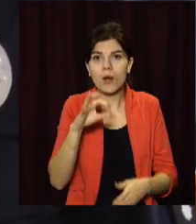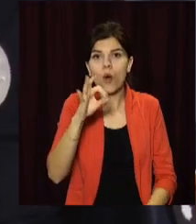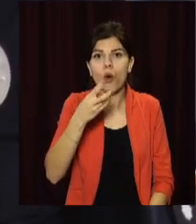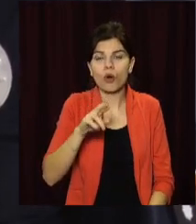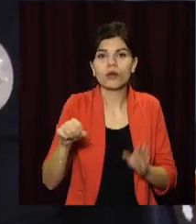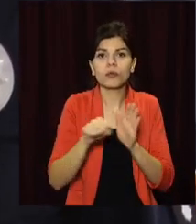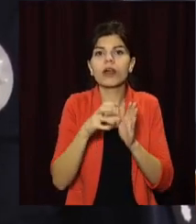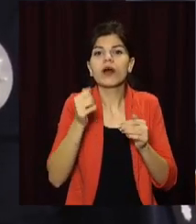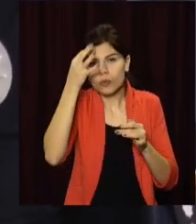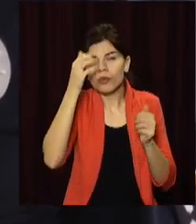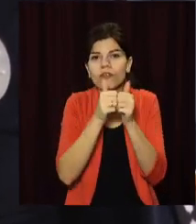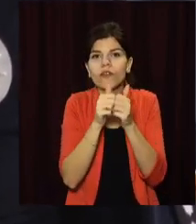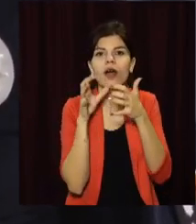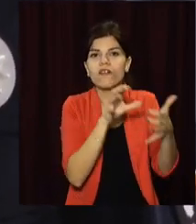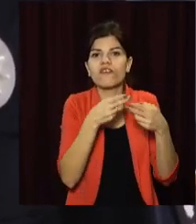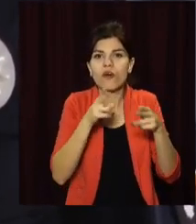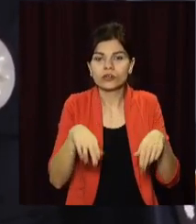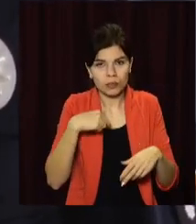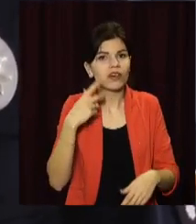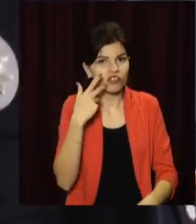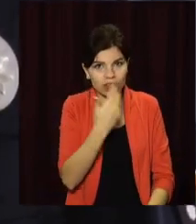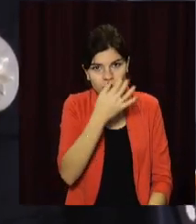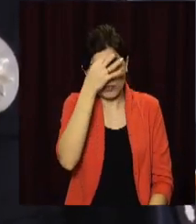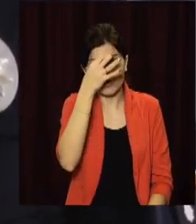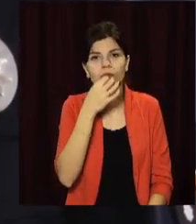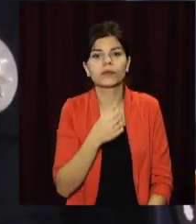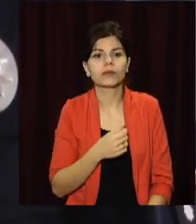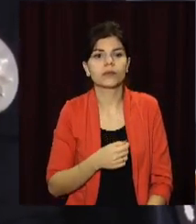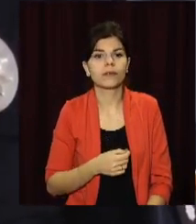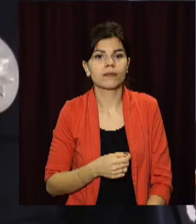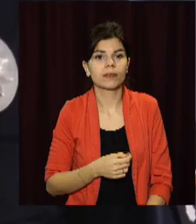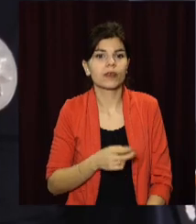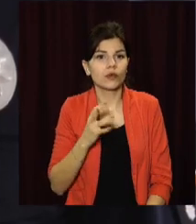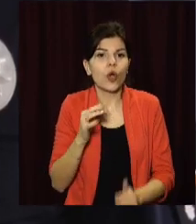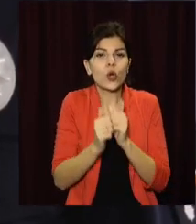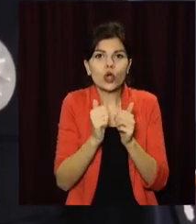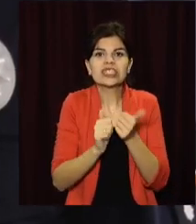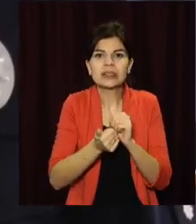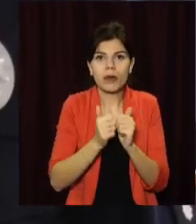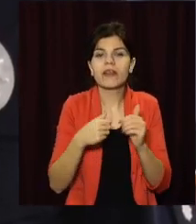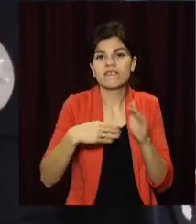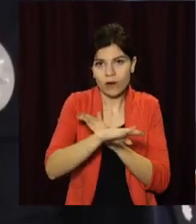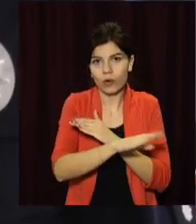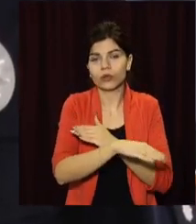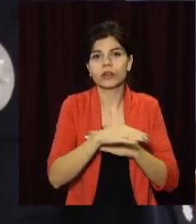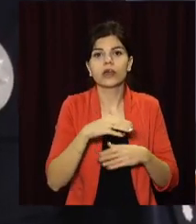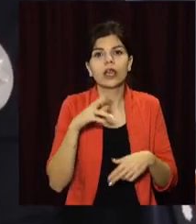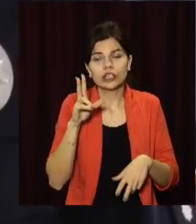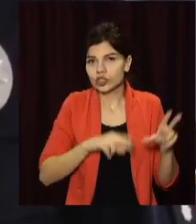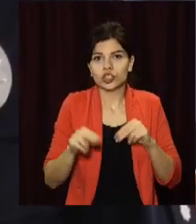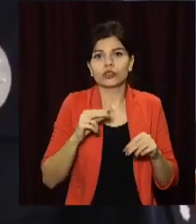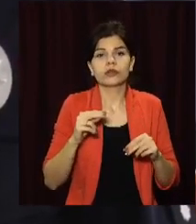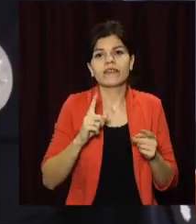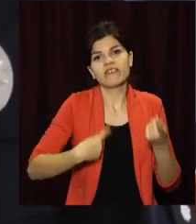загинули на автовокзалі. Ми завжди їх пам'ятаємо, але кожну зміну виходимо, сподіваємось повернутися